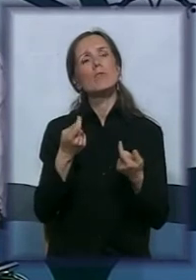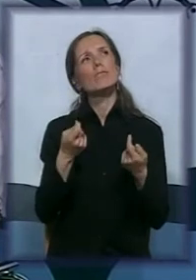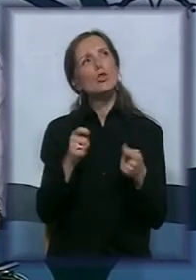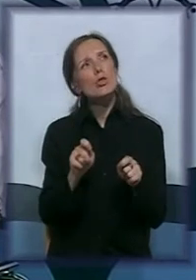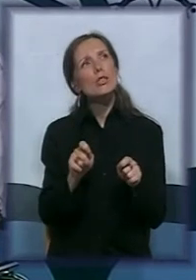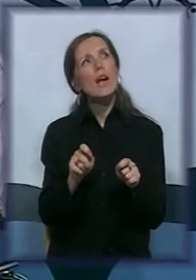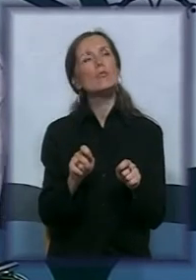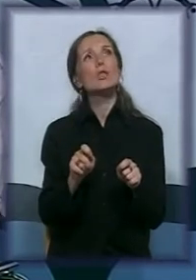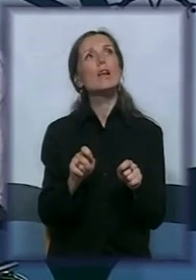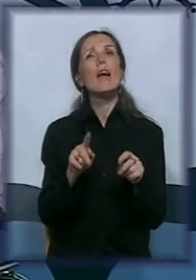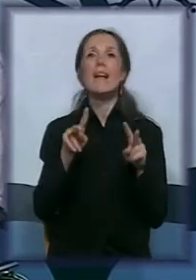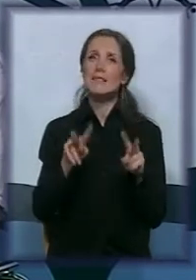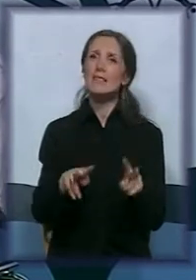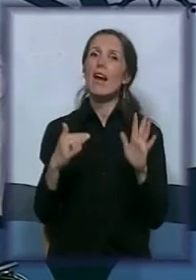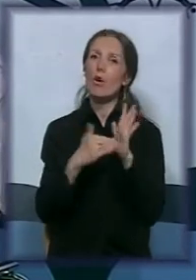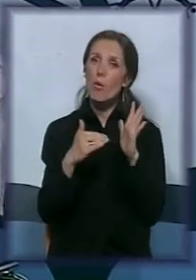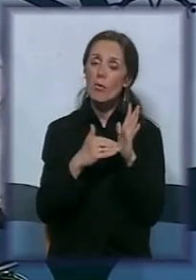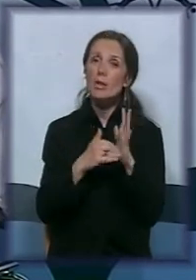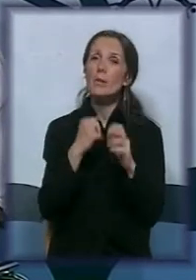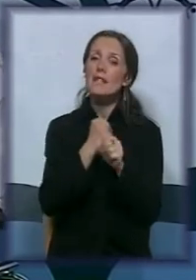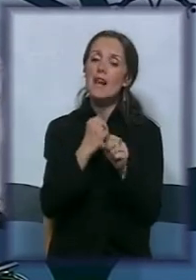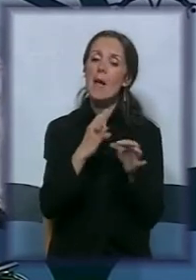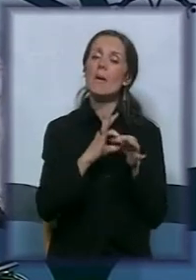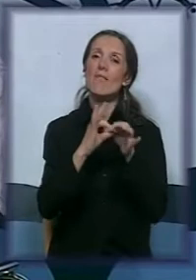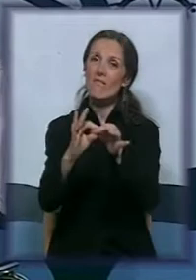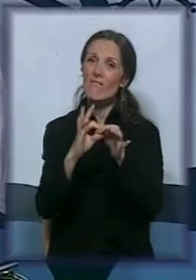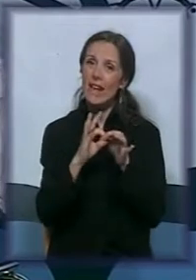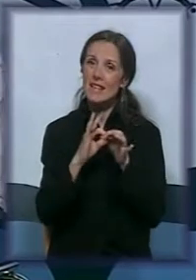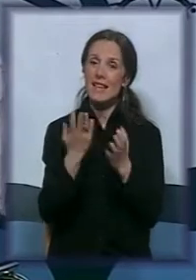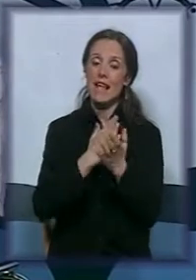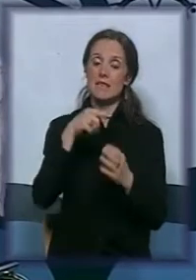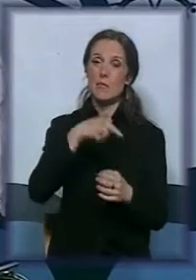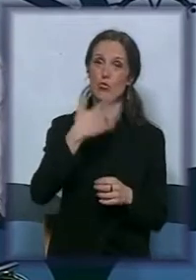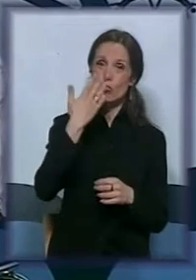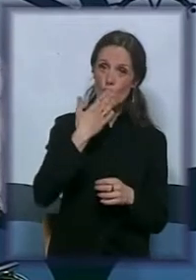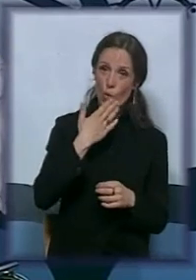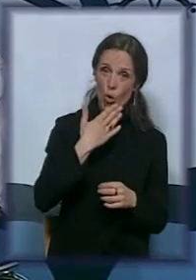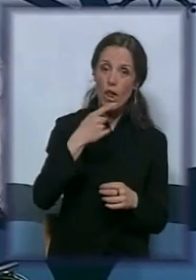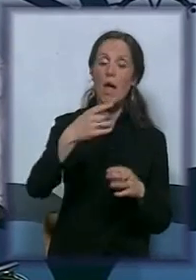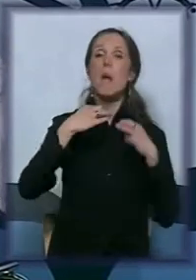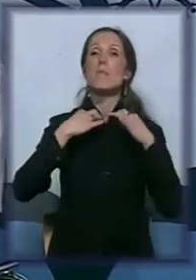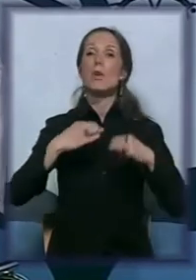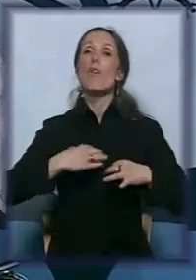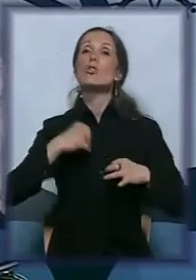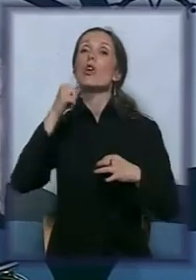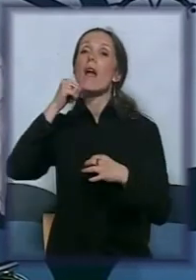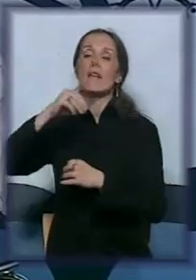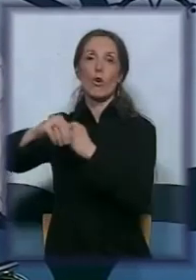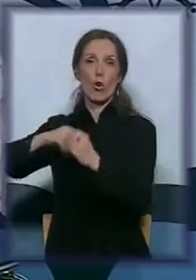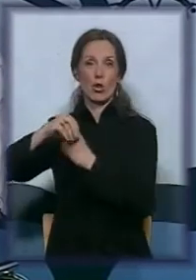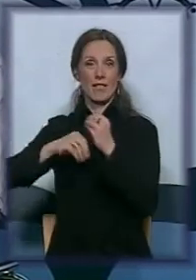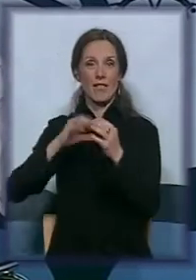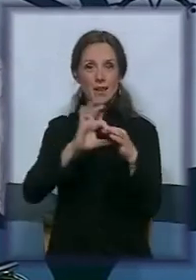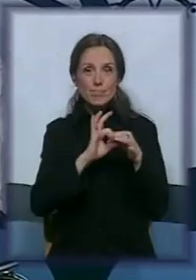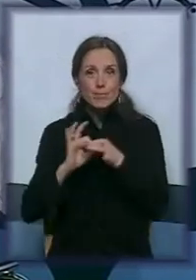je potrebno stvarno napraviti tu neku spregu između škole, profesora i roditelja. I da